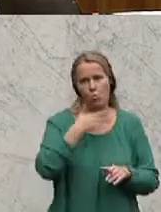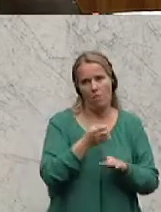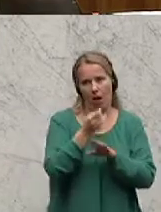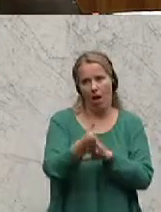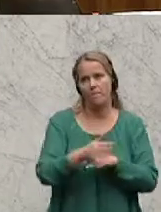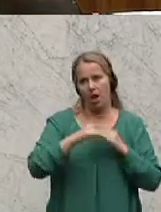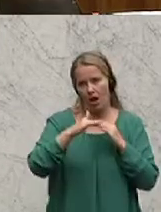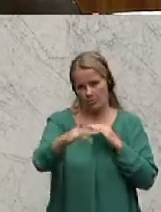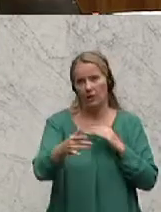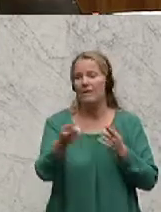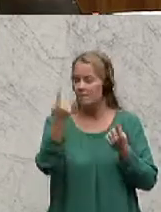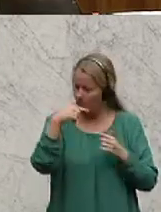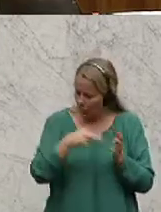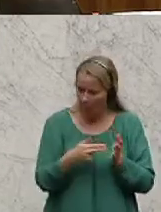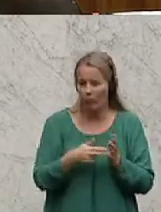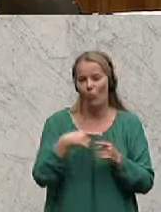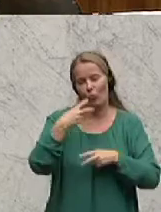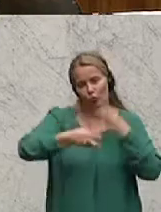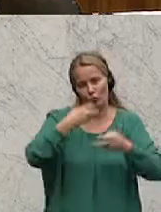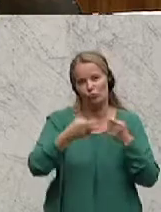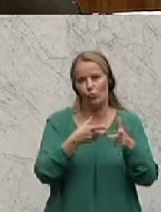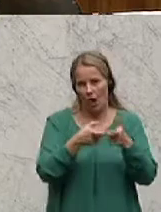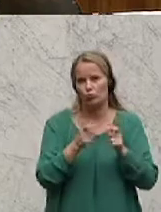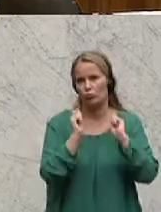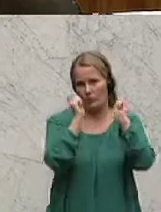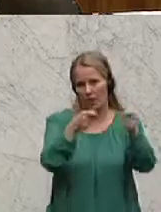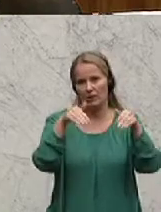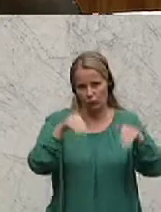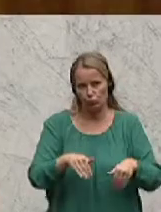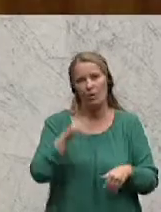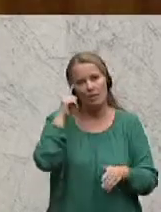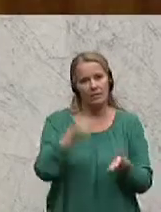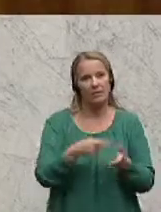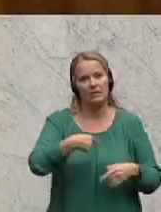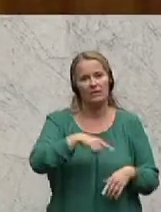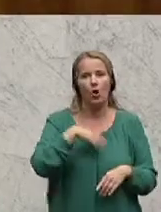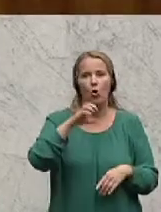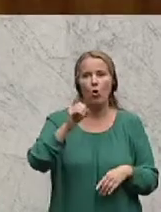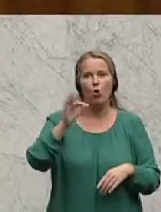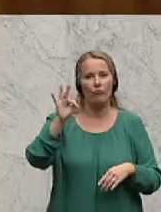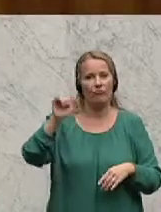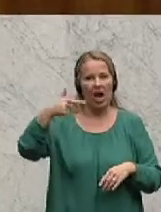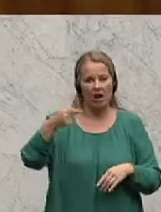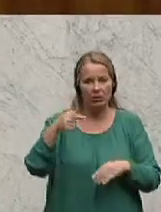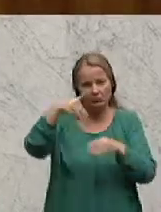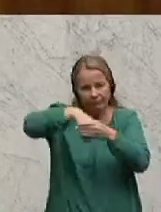Und wir werden auch da noch einen Untersuchungsausschuss beantragen müssen, dass wir die Vorgänge in der ÖFAK aufklären.